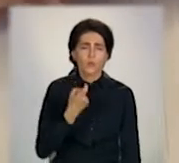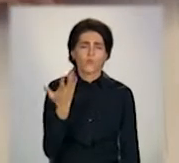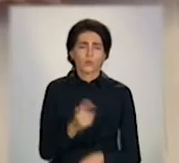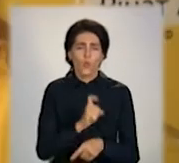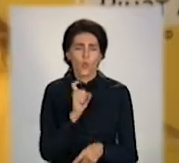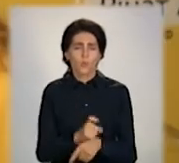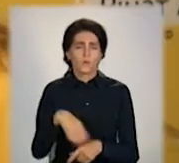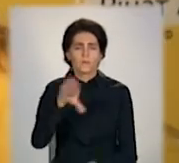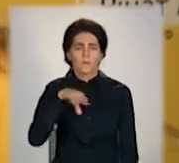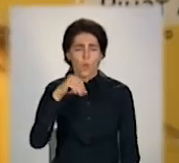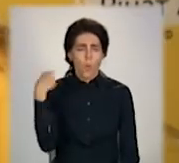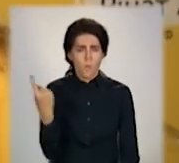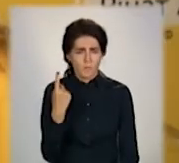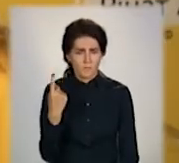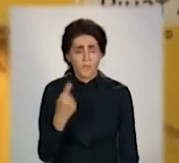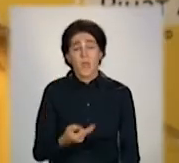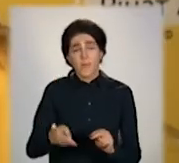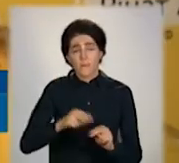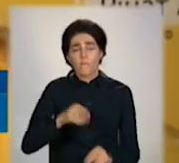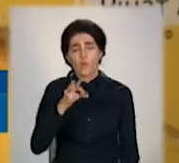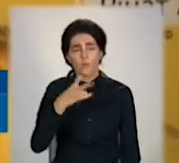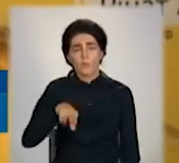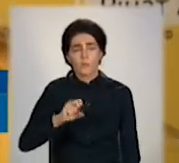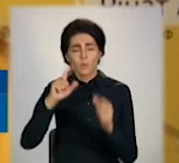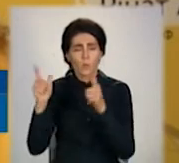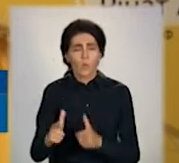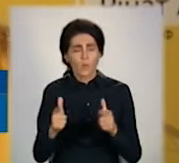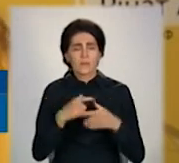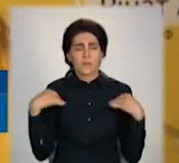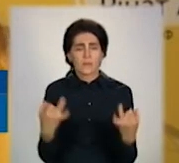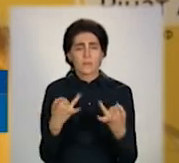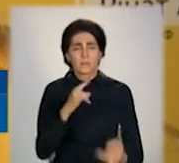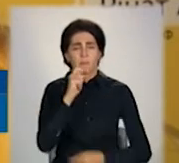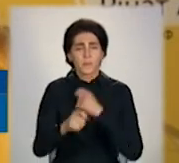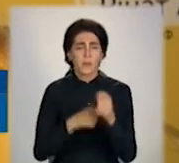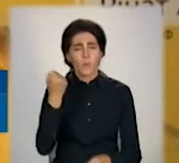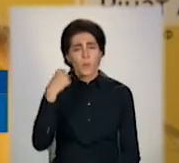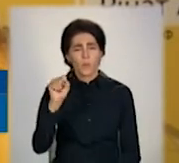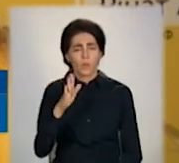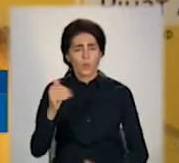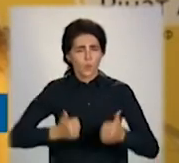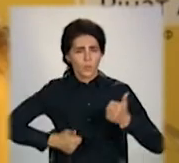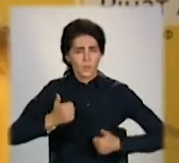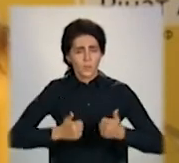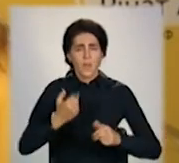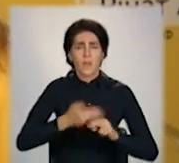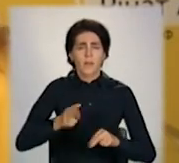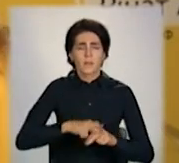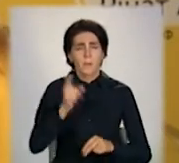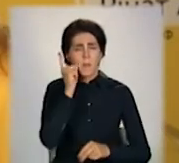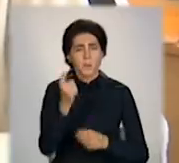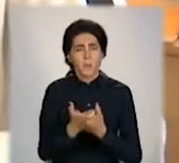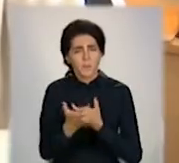Фонд Ріната Ахметова підготував цікаві подарунки для переможців конкурсу. Серед них – мобільні